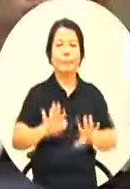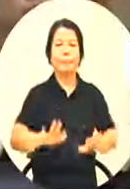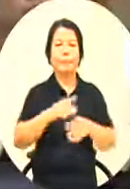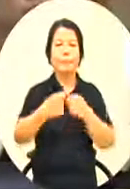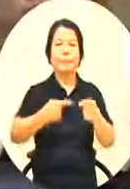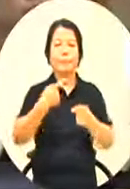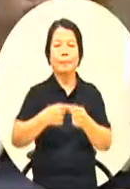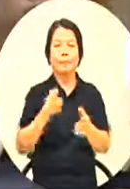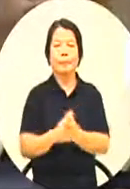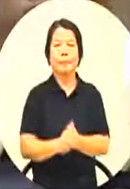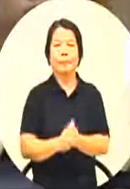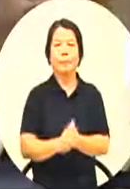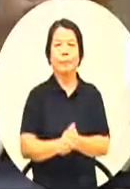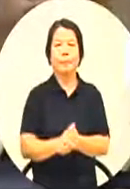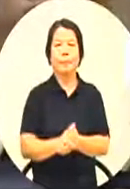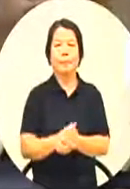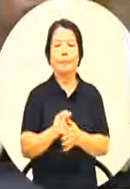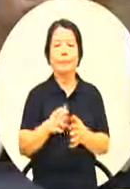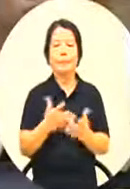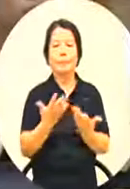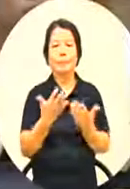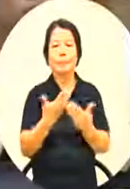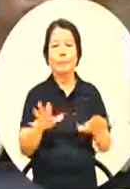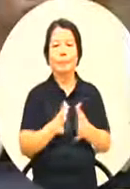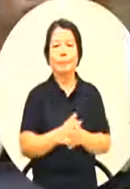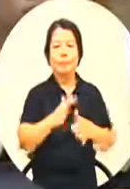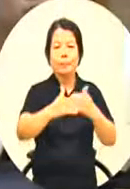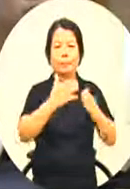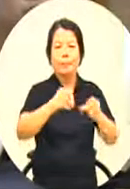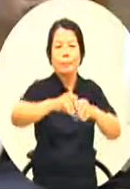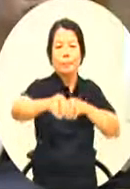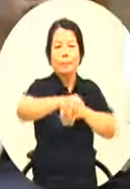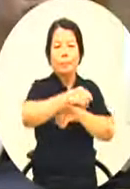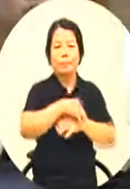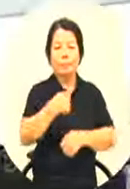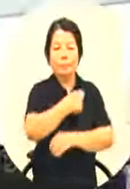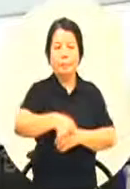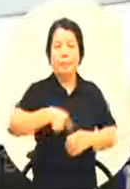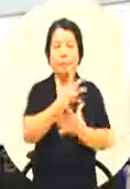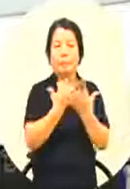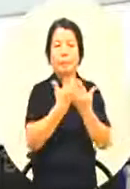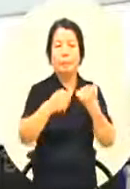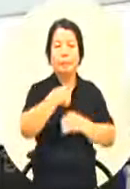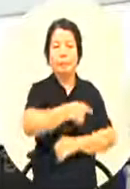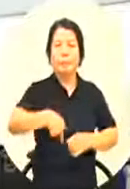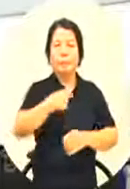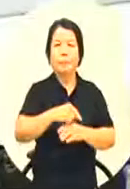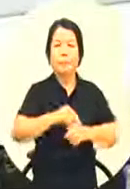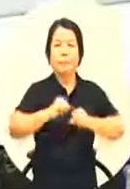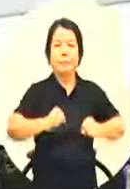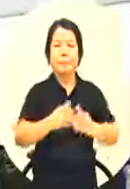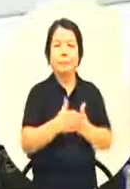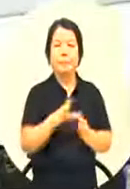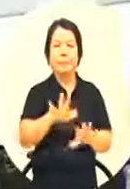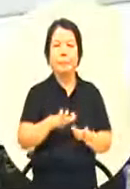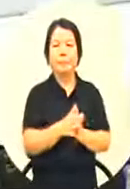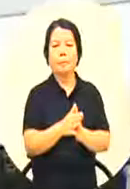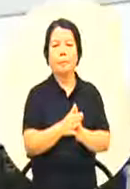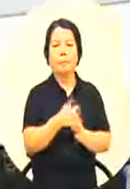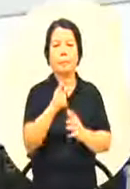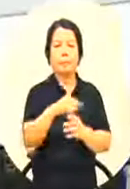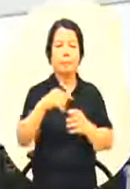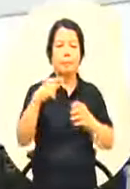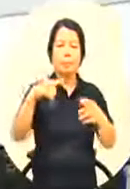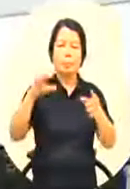我们许错分校呢这些学童的健康呢在我们全国闹得沸沸扬扬那我刚